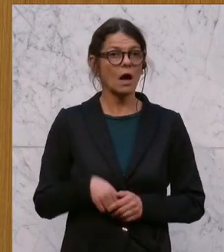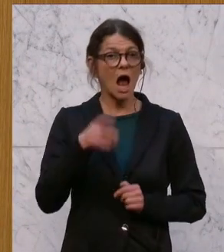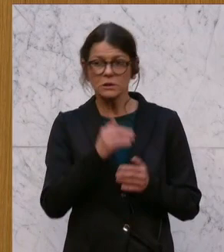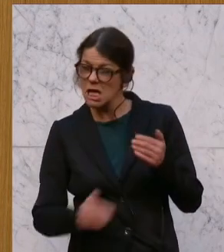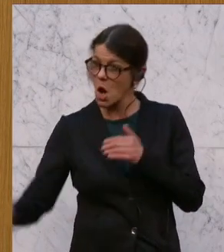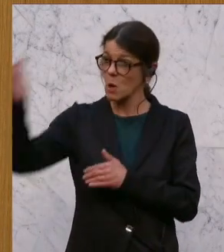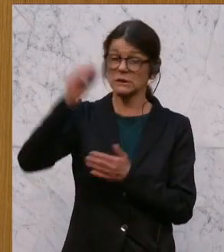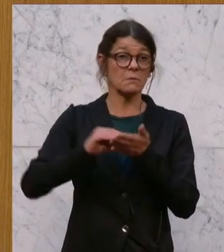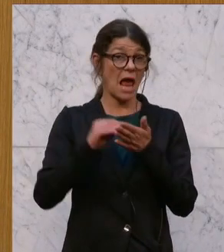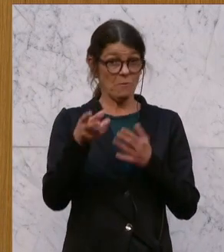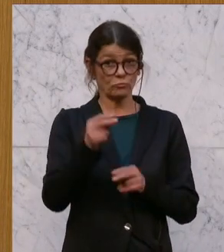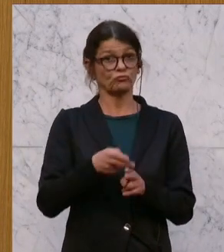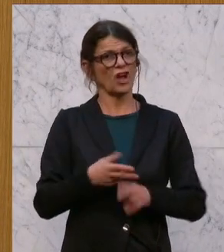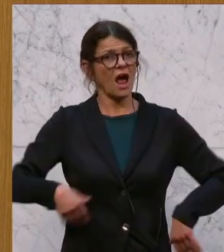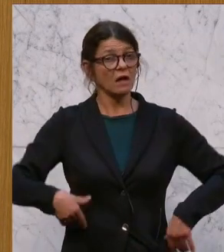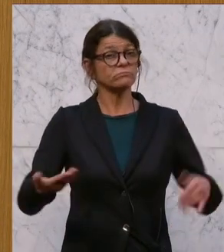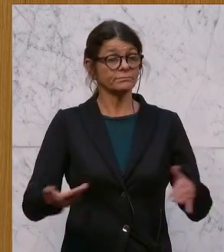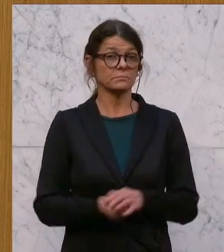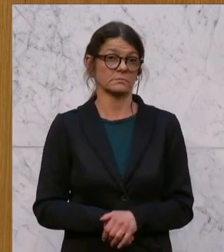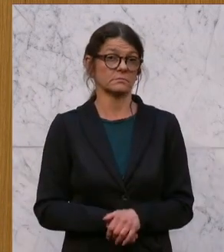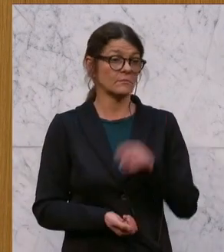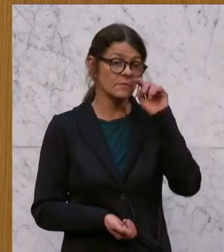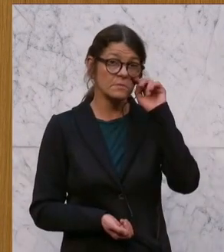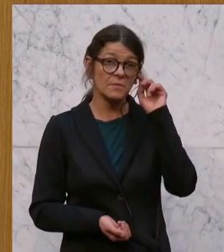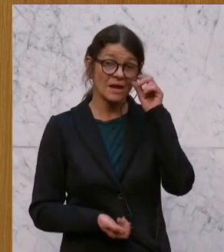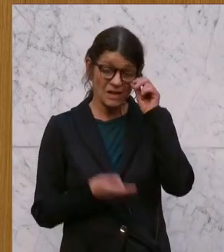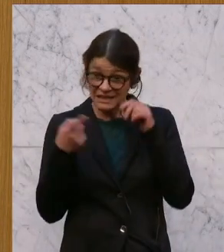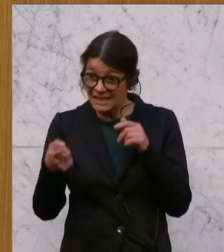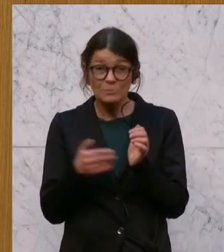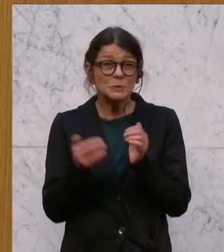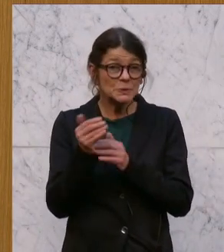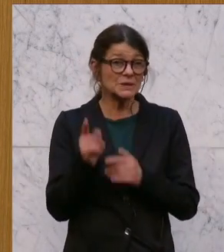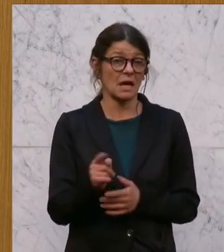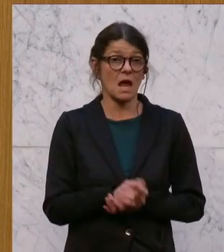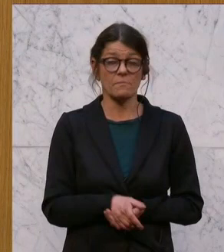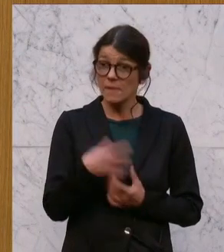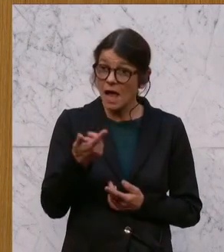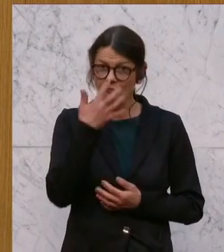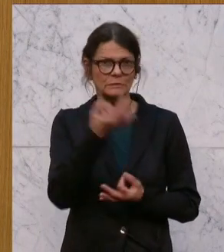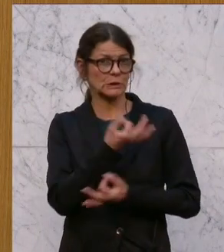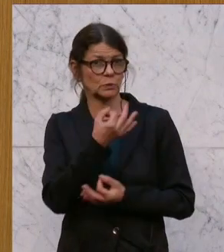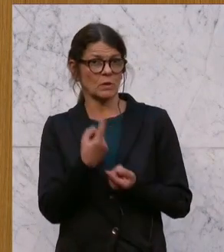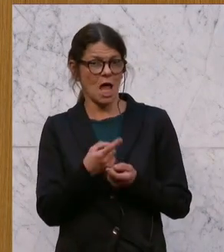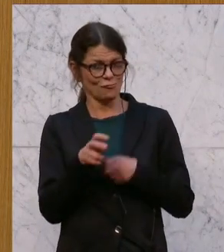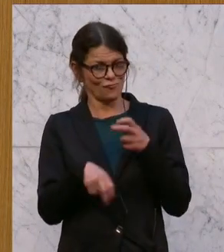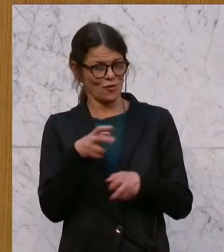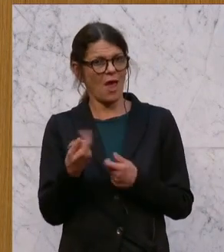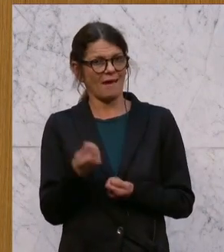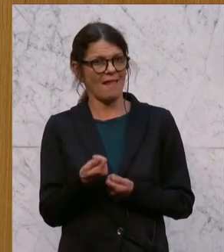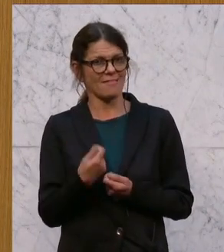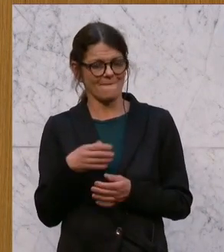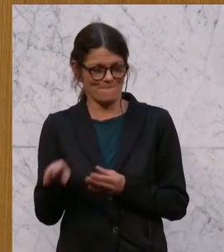höchsten Beamten im Staat. Und nach diesem System hat man versucht, Steuergeld